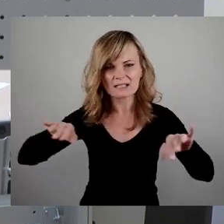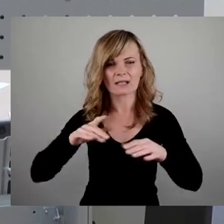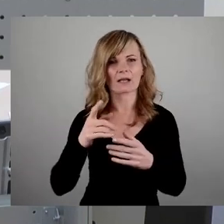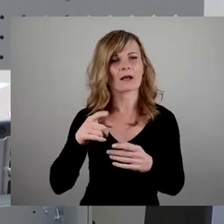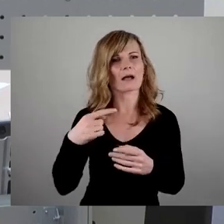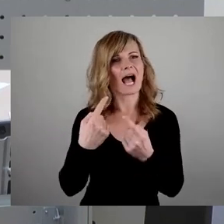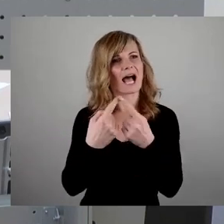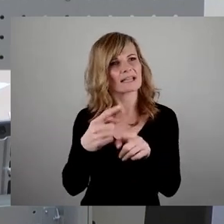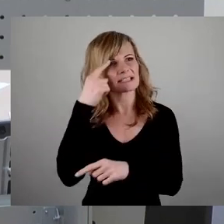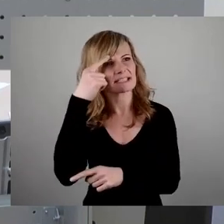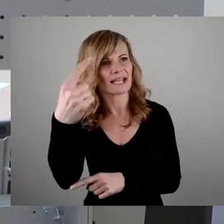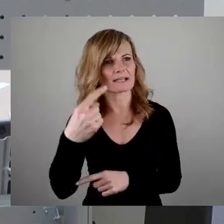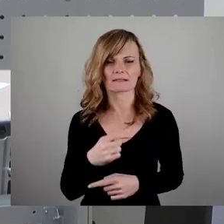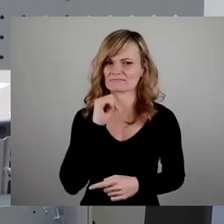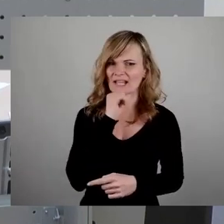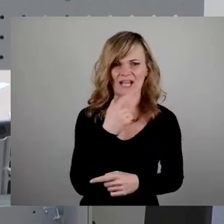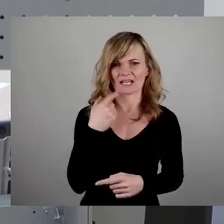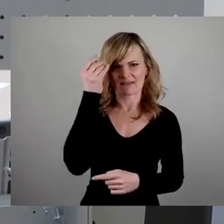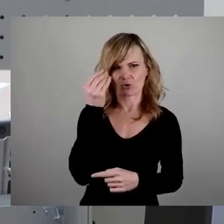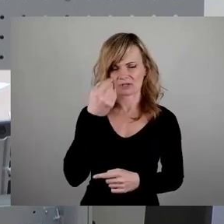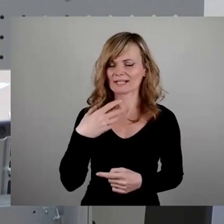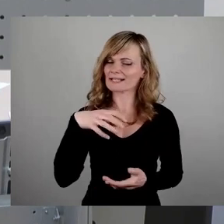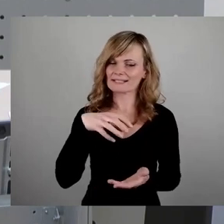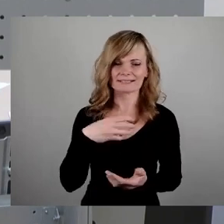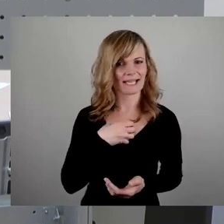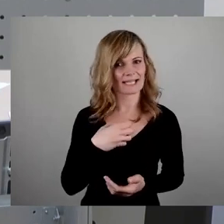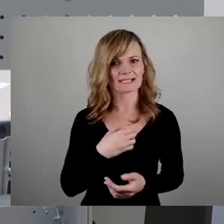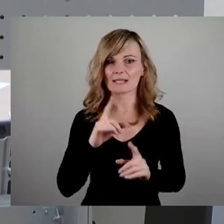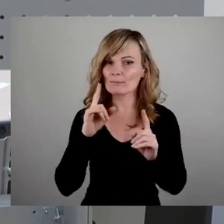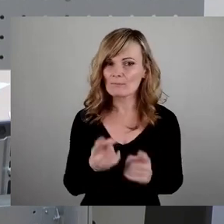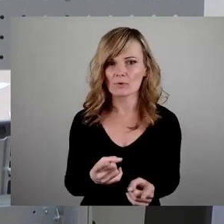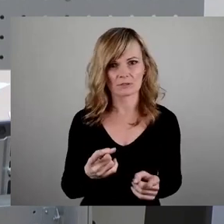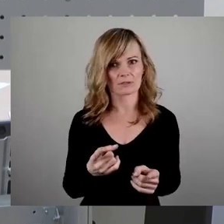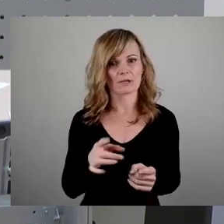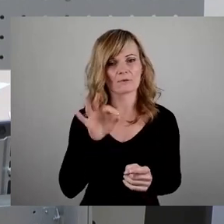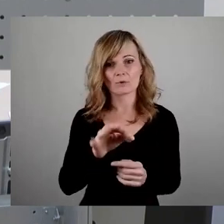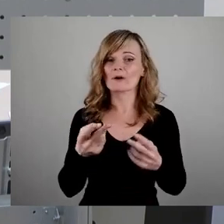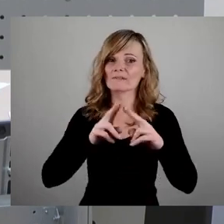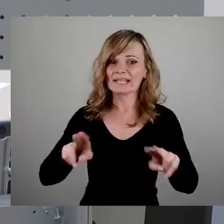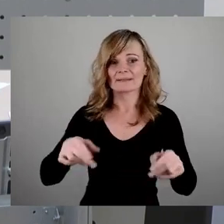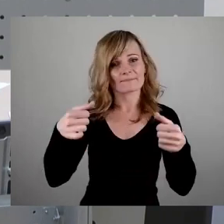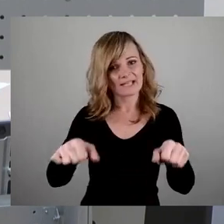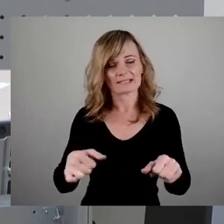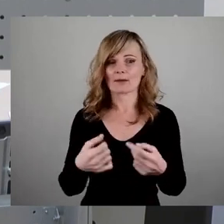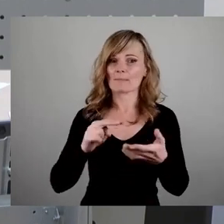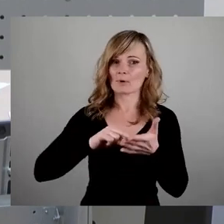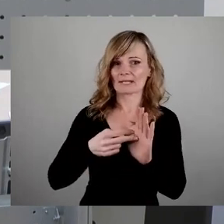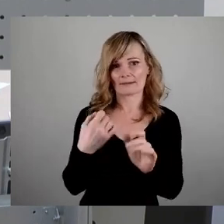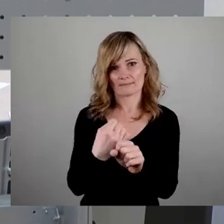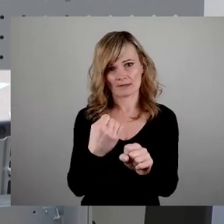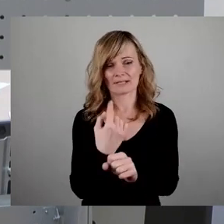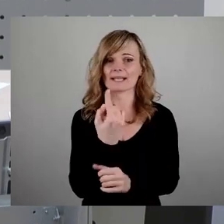sollte, nein, Dresden muss also eine für den Frieden verpflichtete Politik betreiben. Das gilt selbstverständlich für die Stadt als